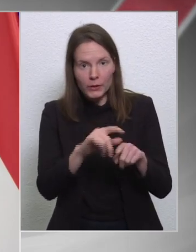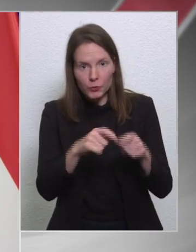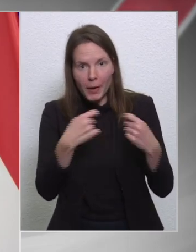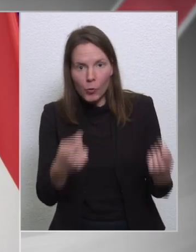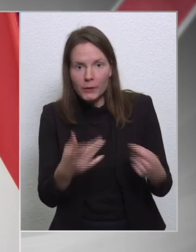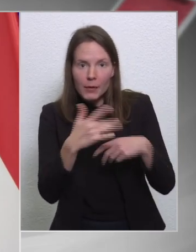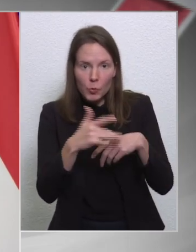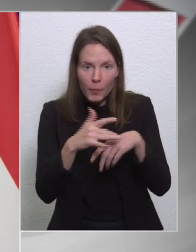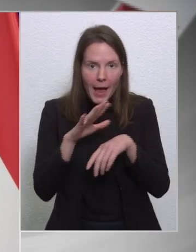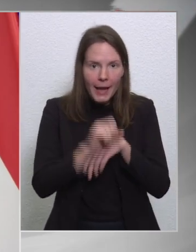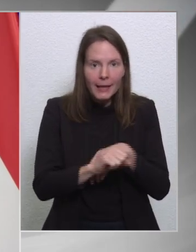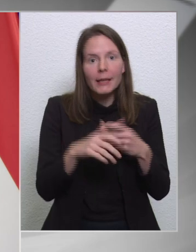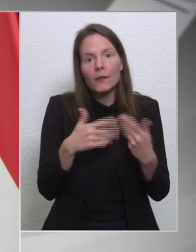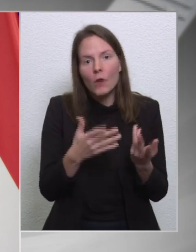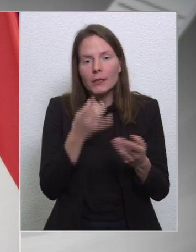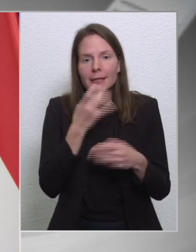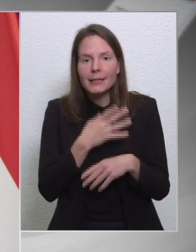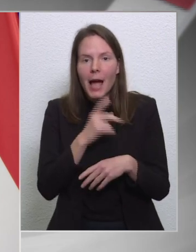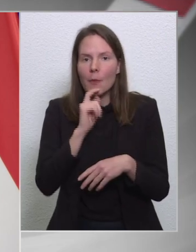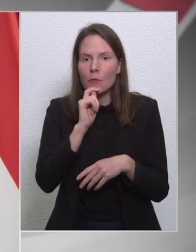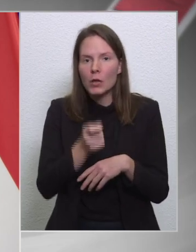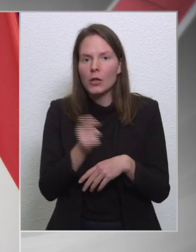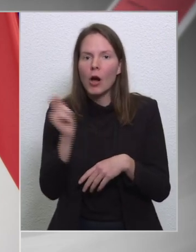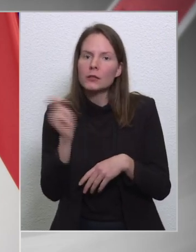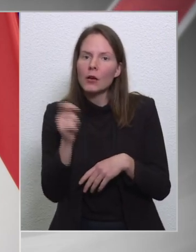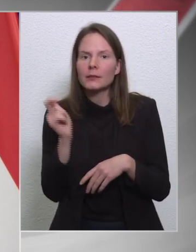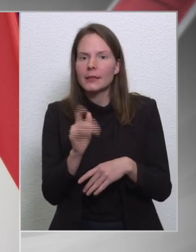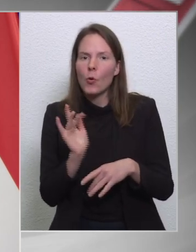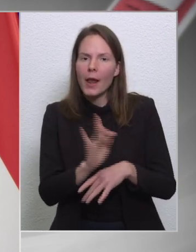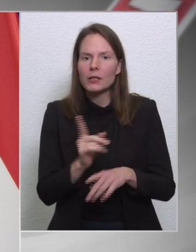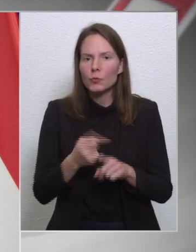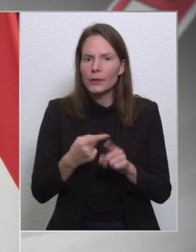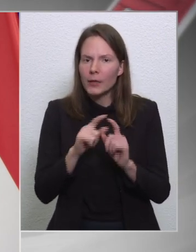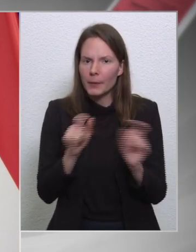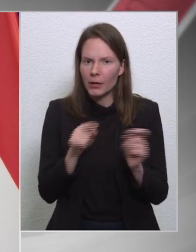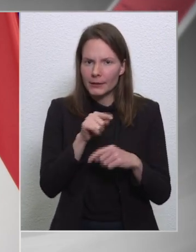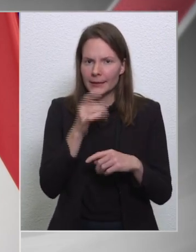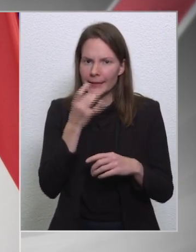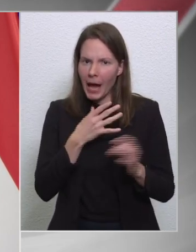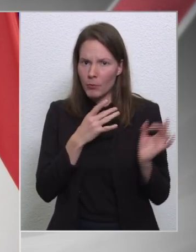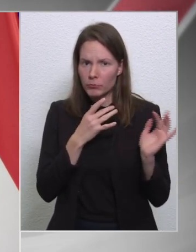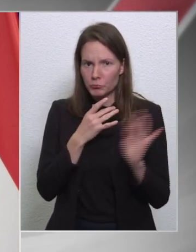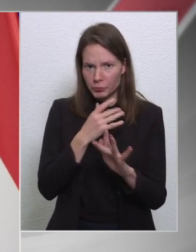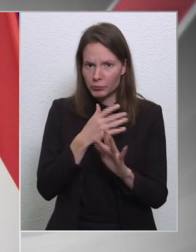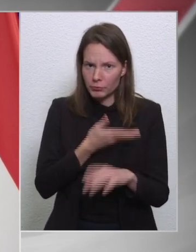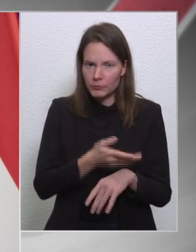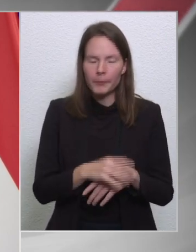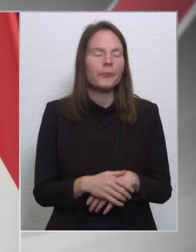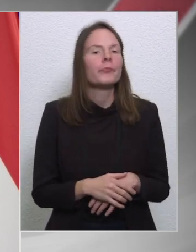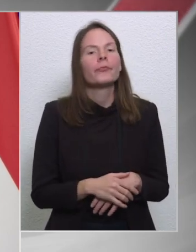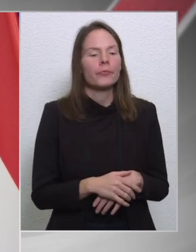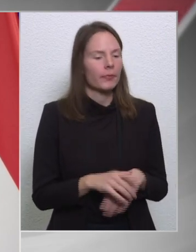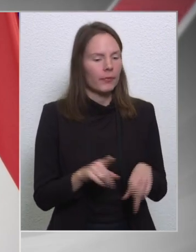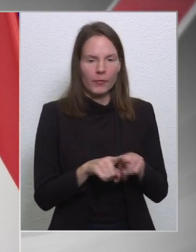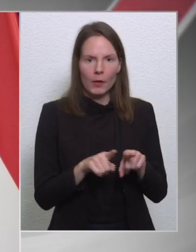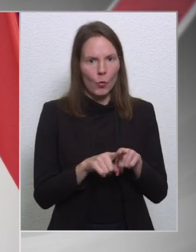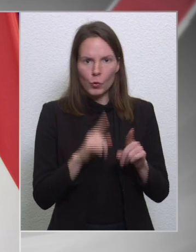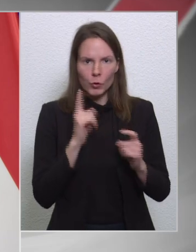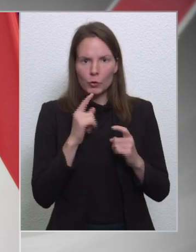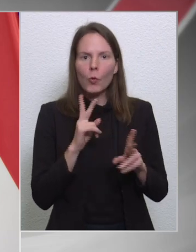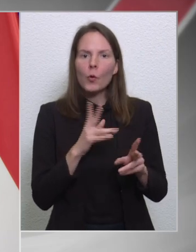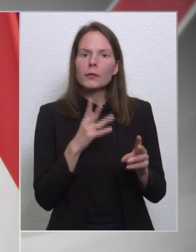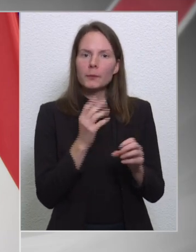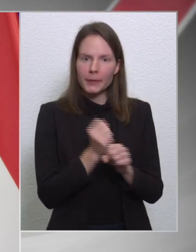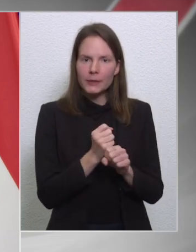például a magyar szanszörneles politika miatt inkább esetleg ellenségesek? Nem, én úgy gondolom, hogy a bizottság is